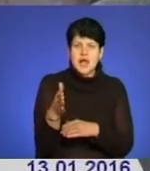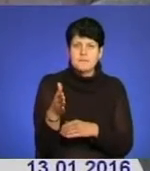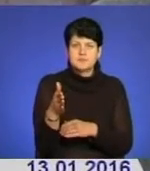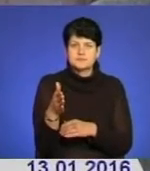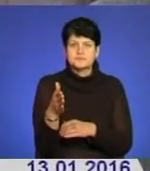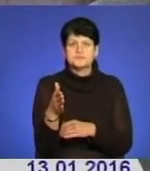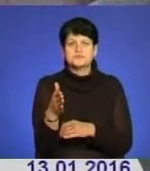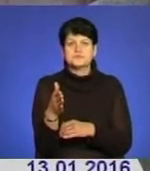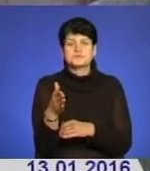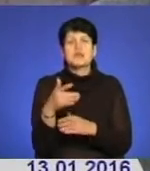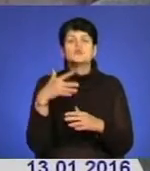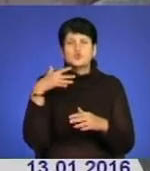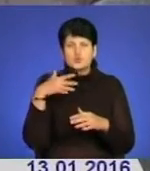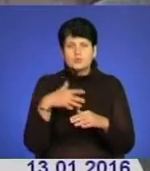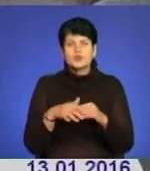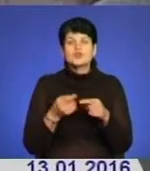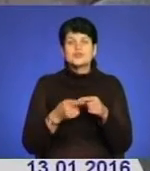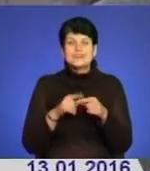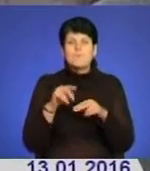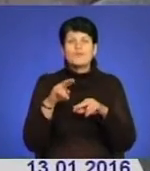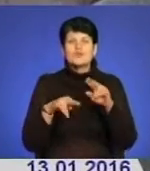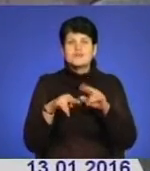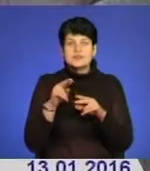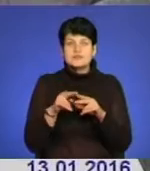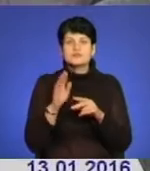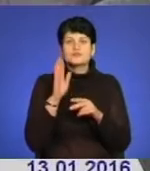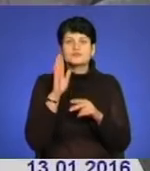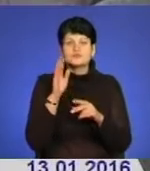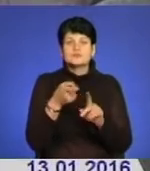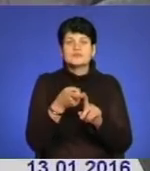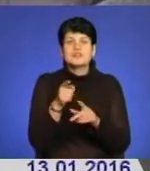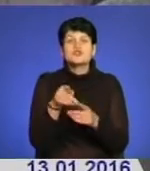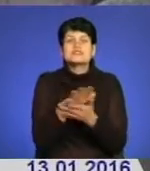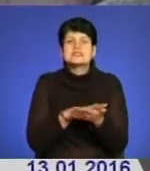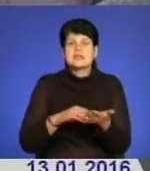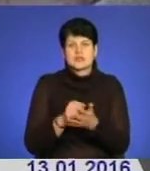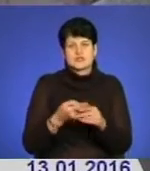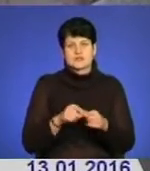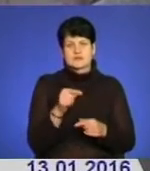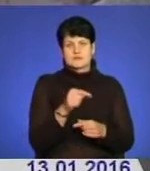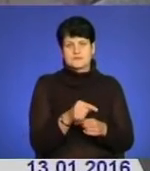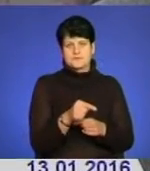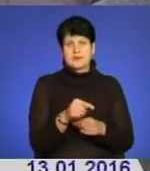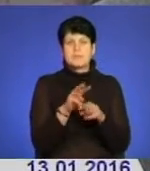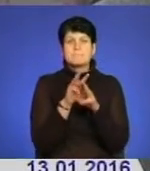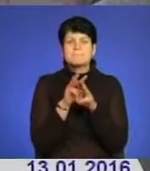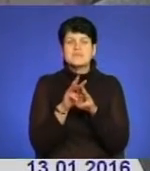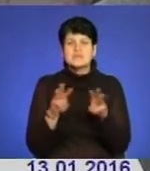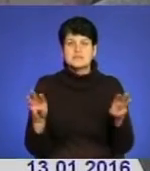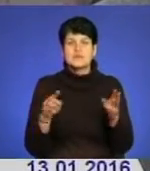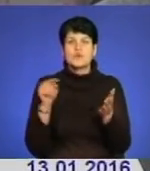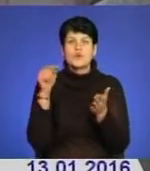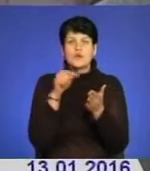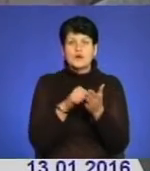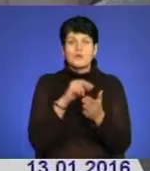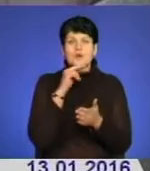І зрозуміло, що таке будівництво призведе до їх знищення. Міністерство акцентує увагу